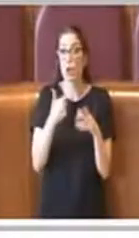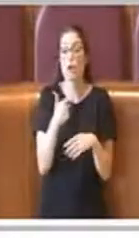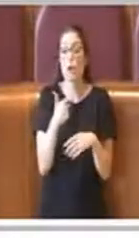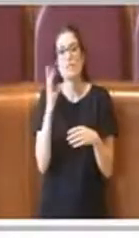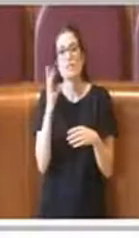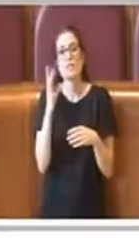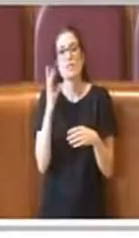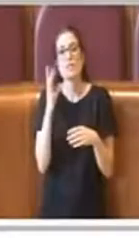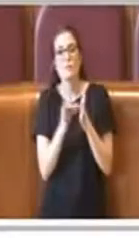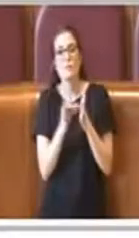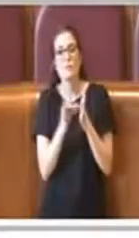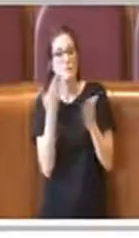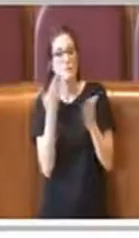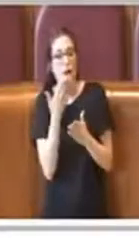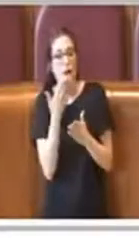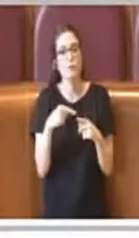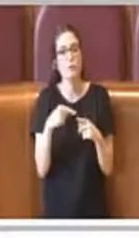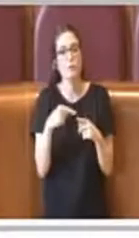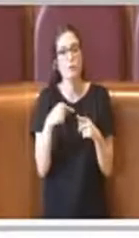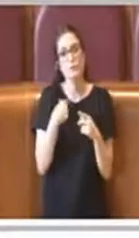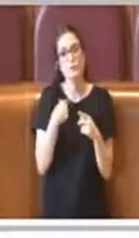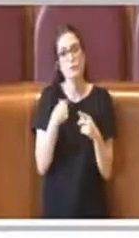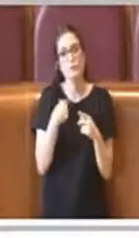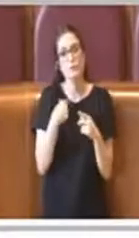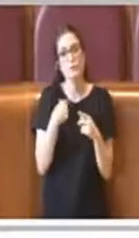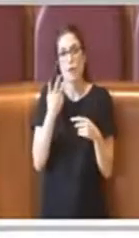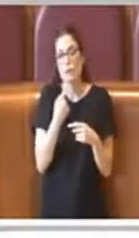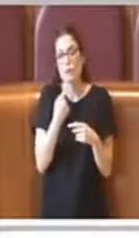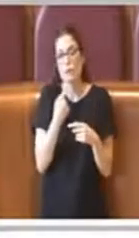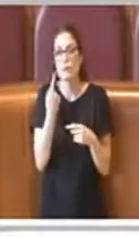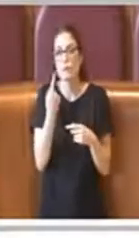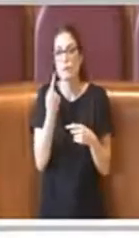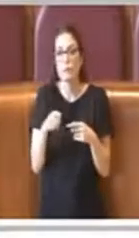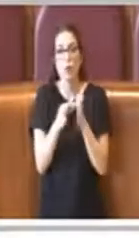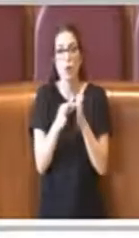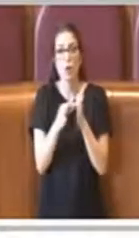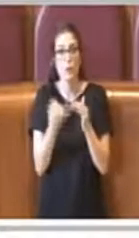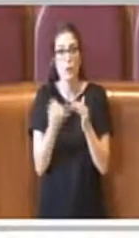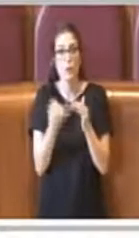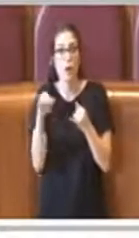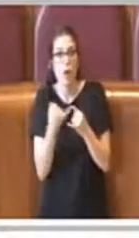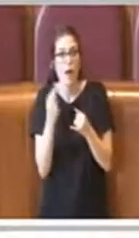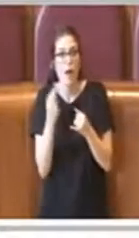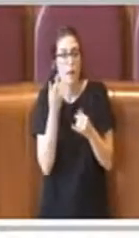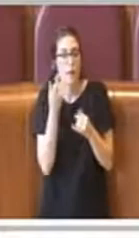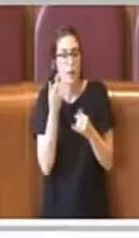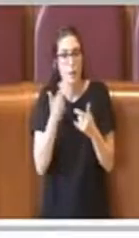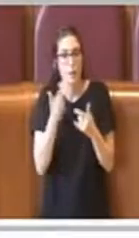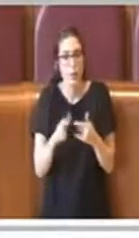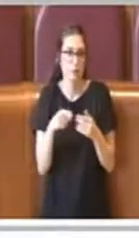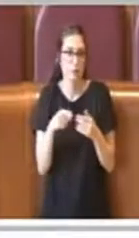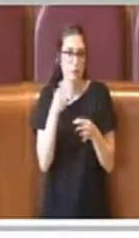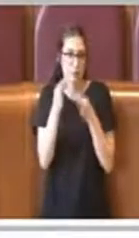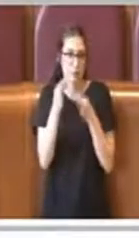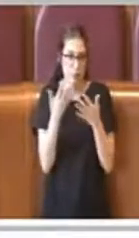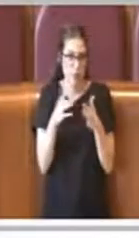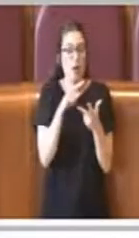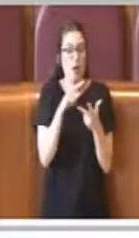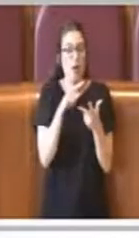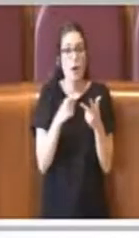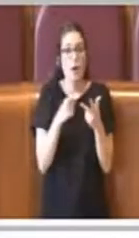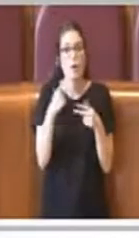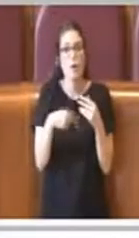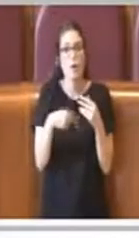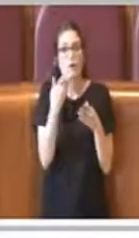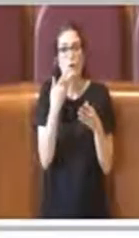normate in modo sbagliato, questo per giustificare un regolamento così di dettaglio. Poi ci tenevo un pochino a fare un